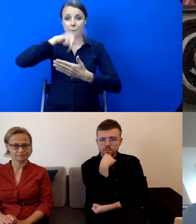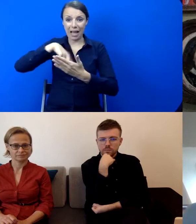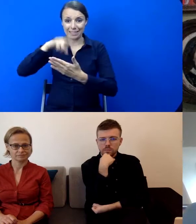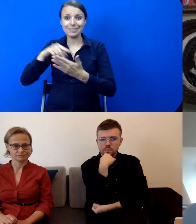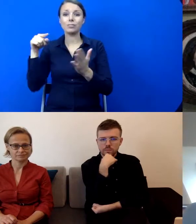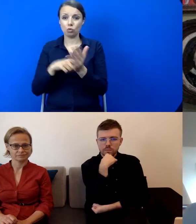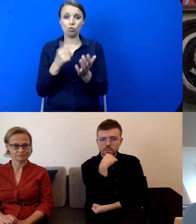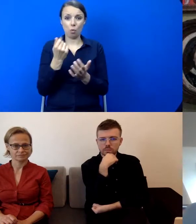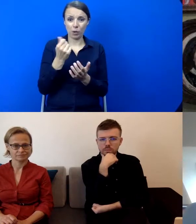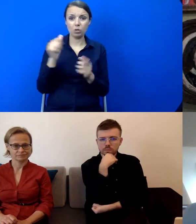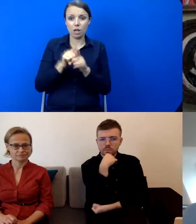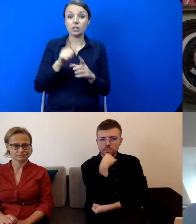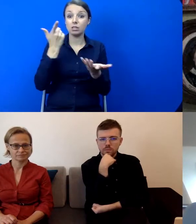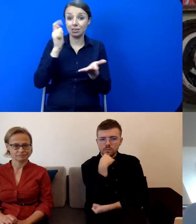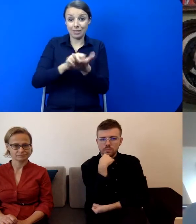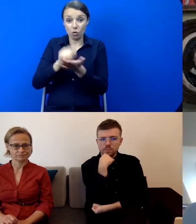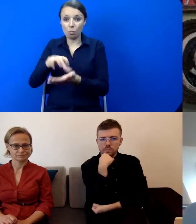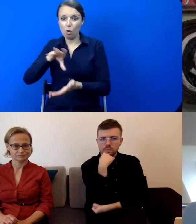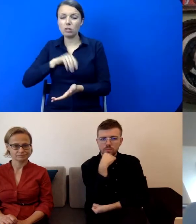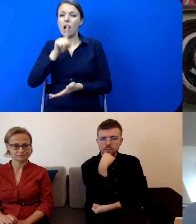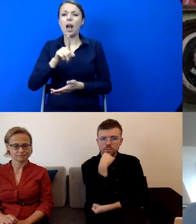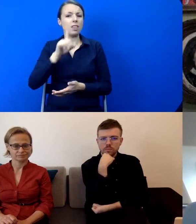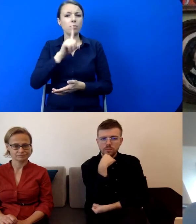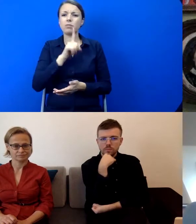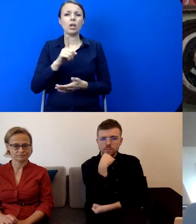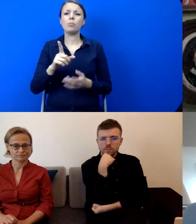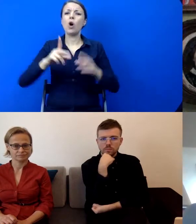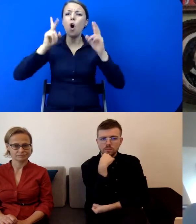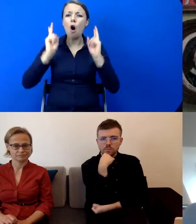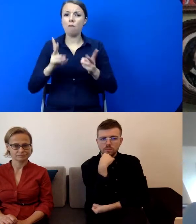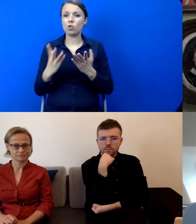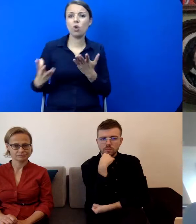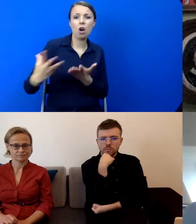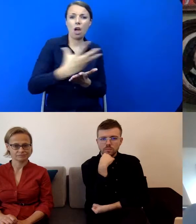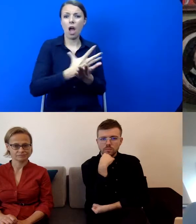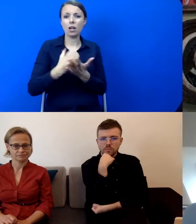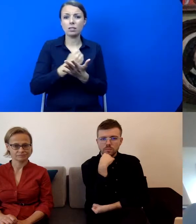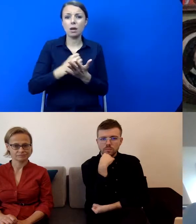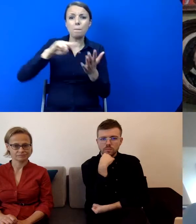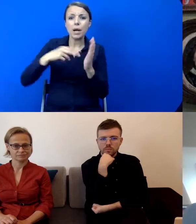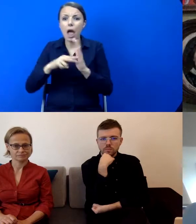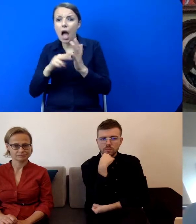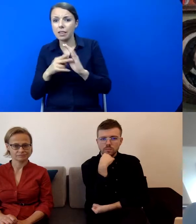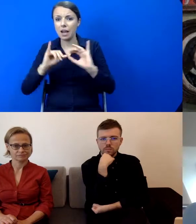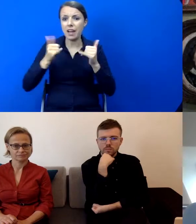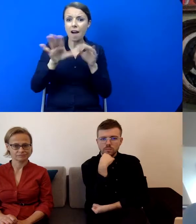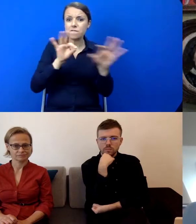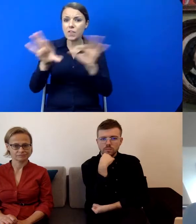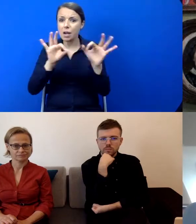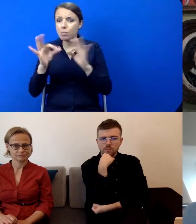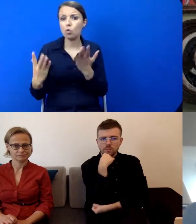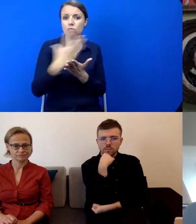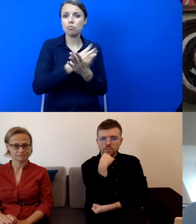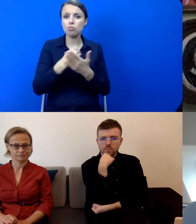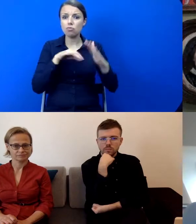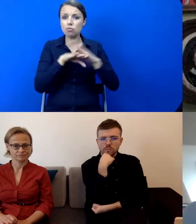dedykowane, chociaż nadal nie była to kolekcja, o której można mówić, że jest w jakikolwiek przemyślony sposób budowana, bo to też trzeba wiedzieć, że